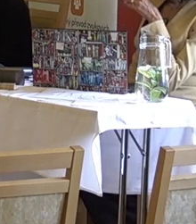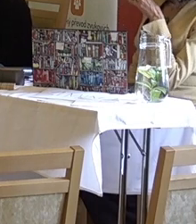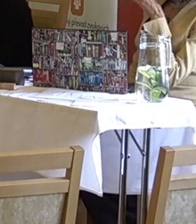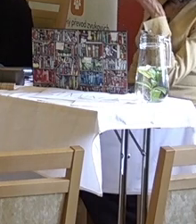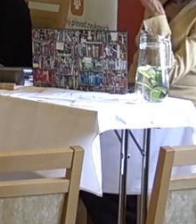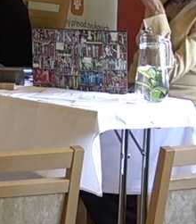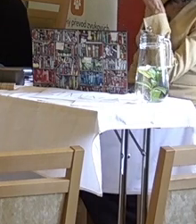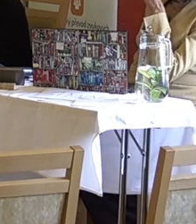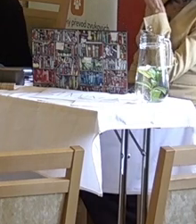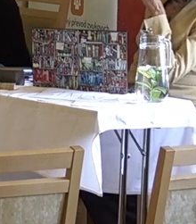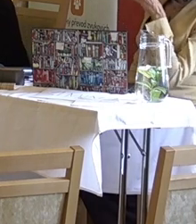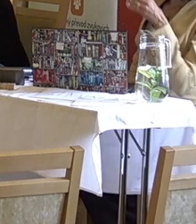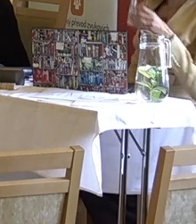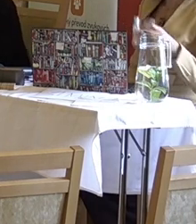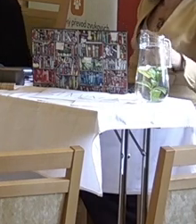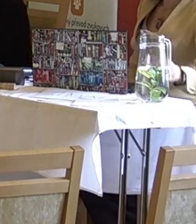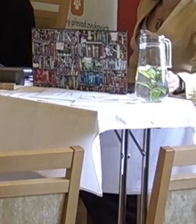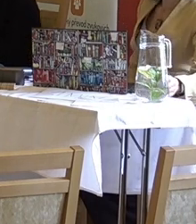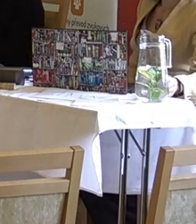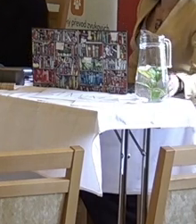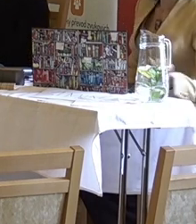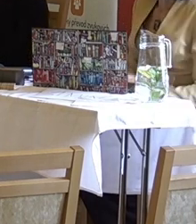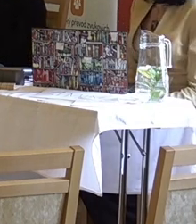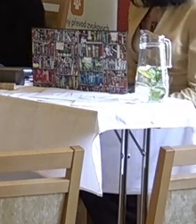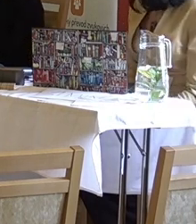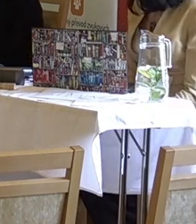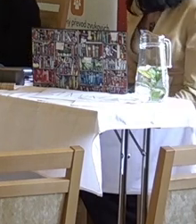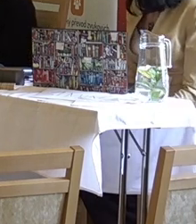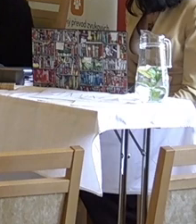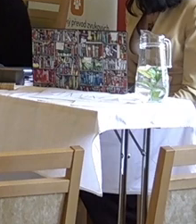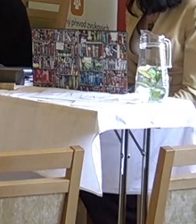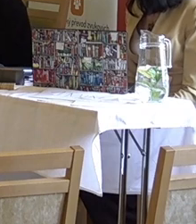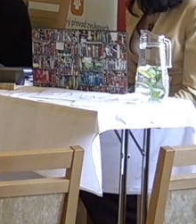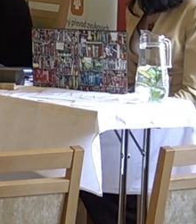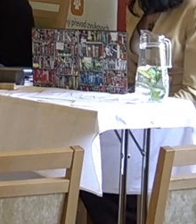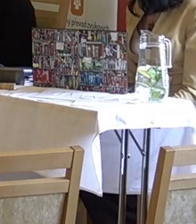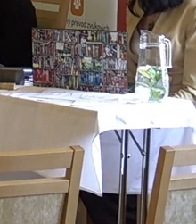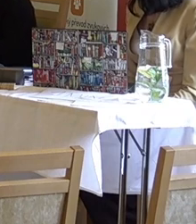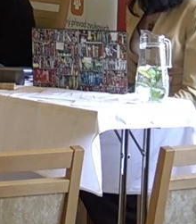nezvrhlo. Mě spíš napadlo takový jenom jako komentář, protože to zmínil